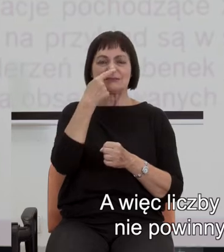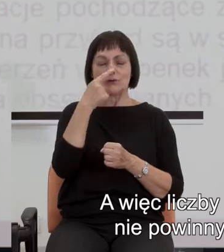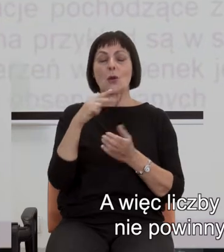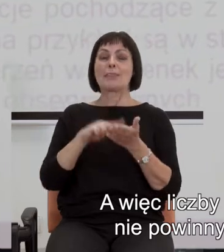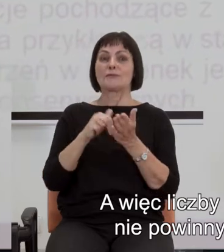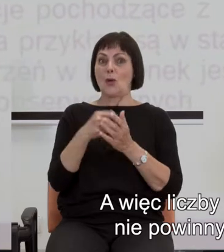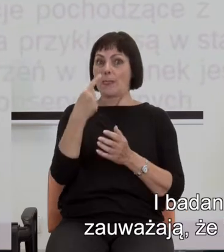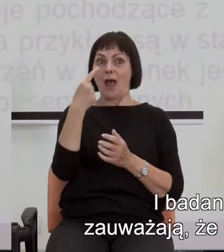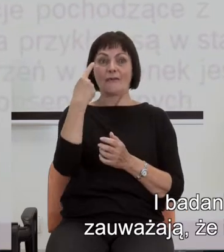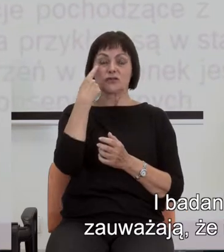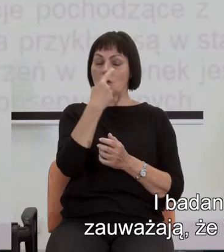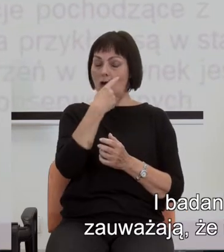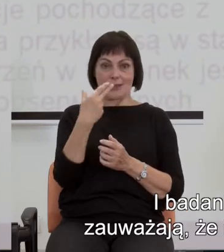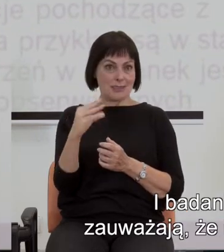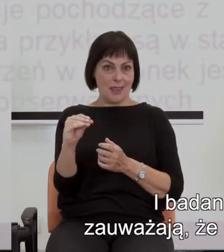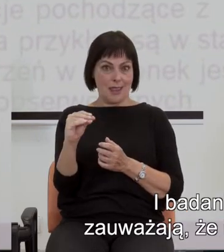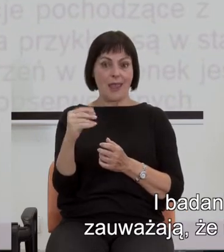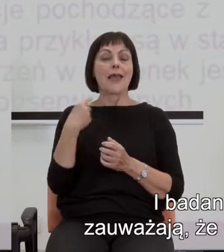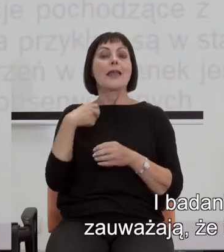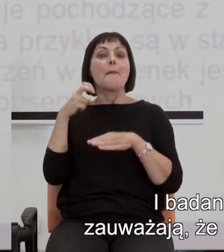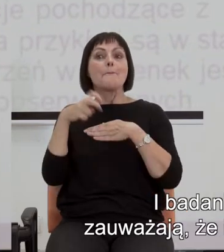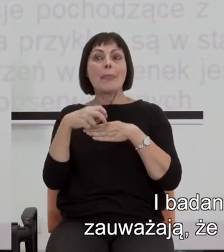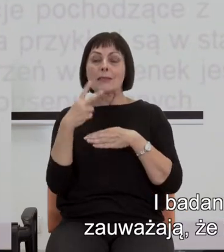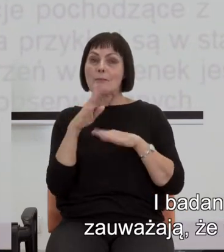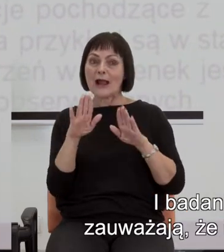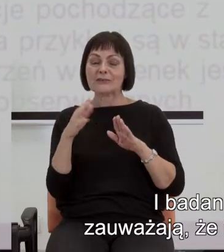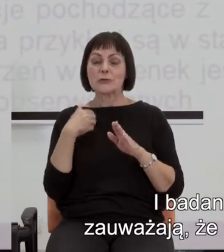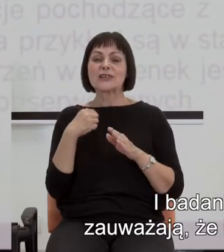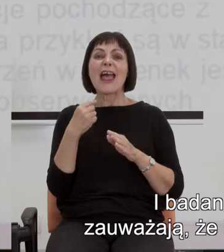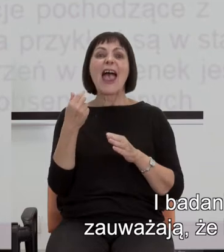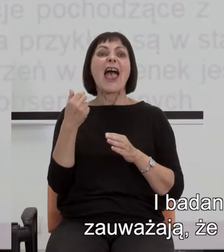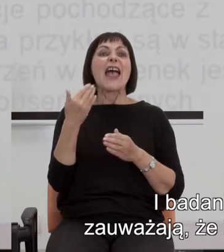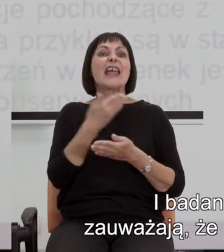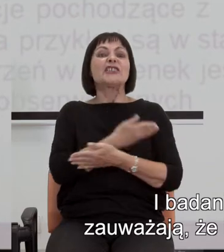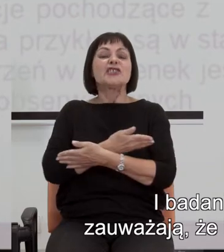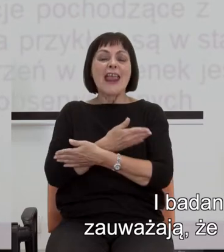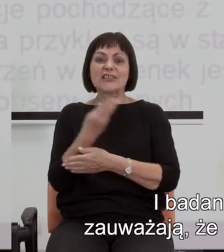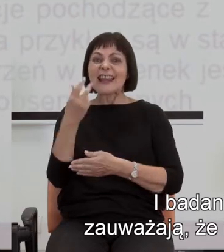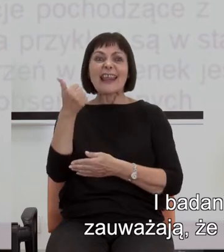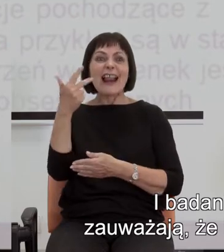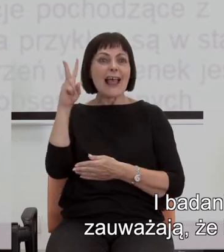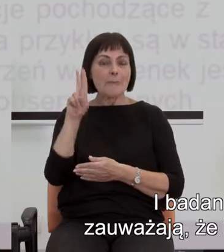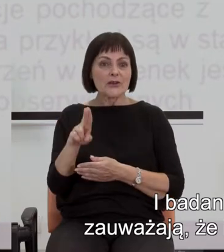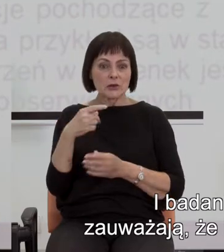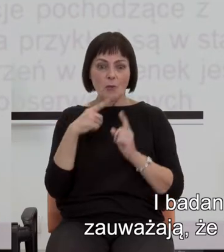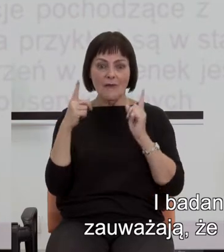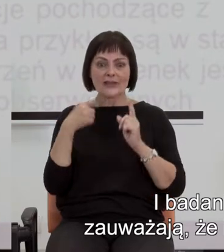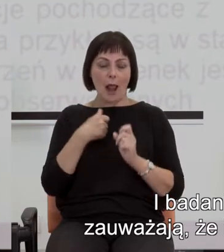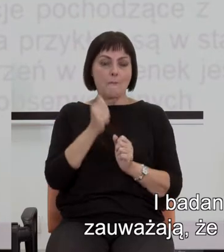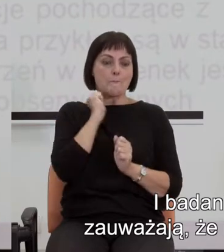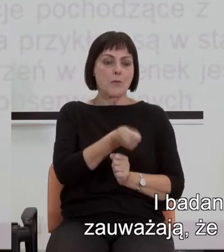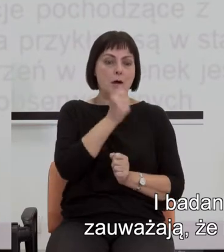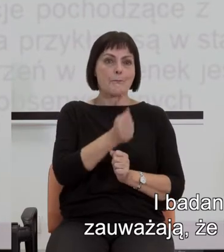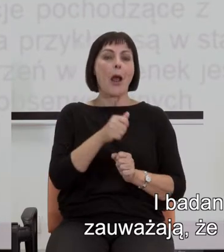wzroku. I badania pokazują, że już kilkumiesięczne dzieci zauważają, że ilość uderzeń w